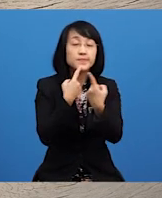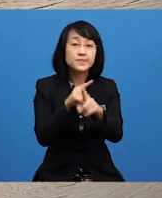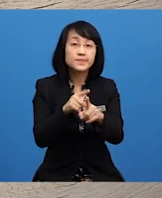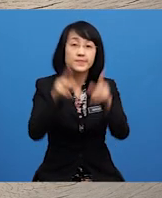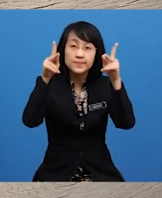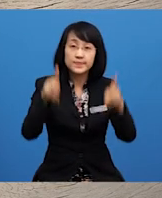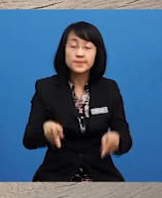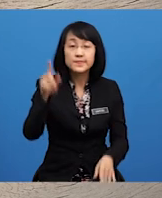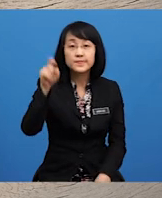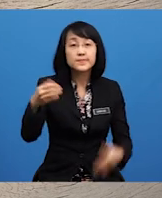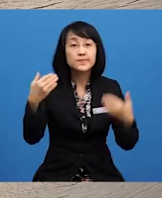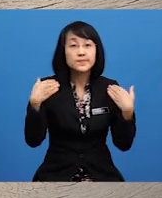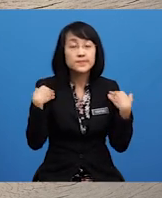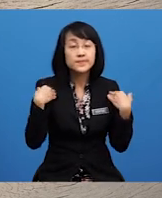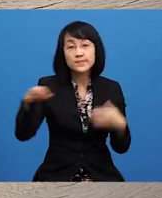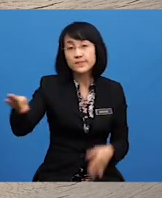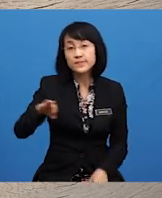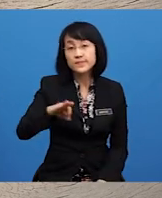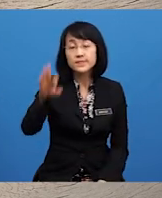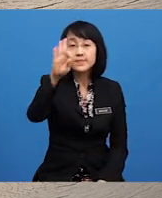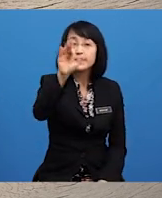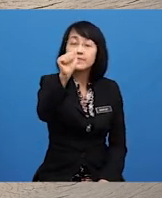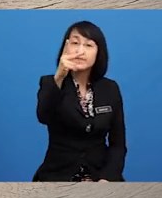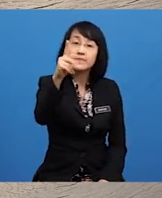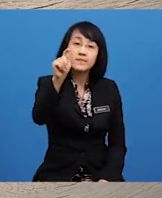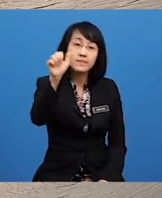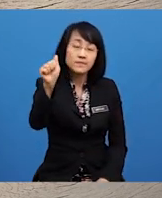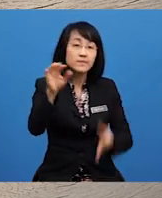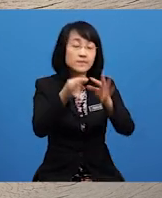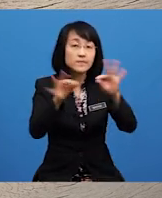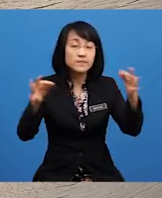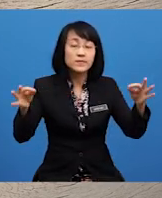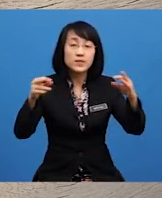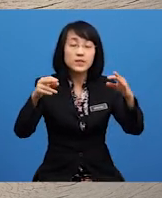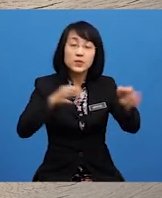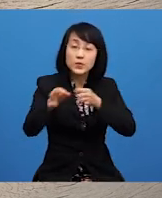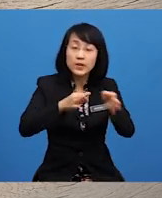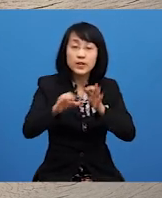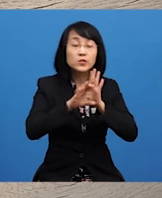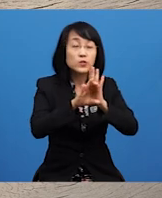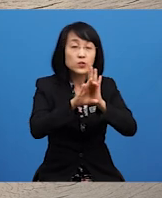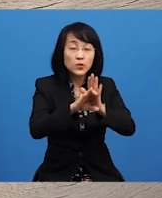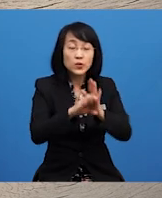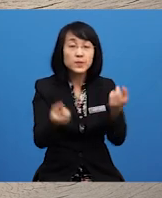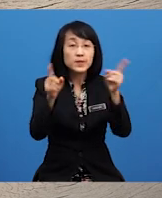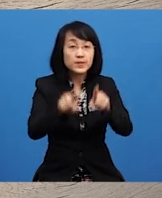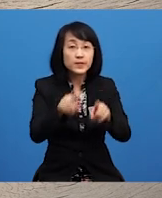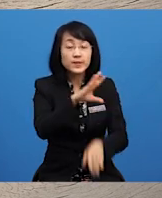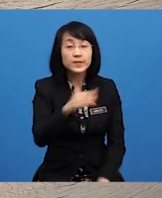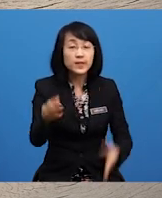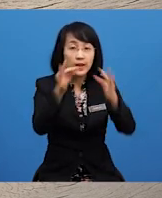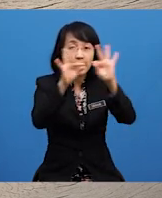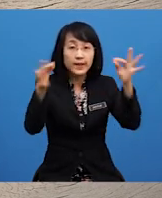Perlu Ada Fakta Ayat Huraian Contoh Peristiwa Dan Ayat